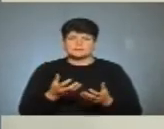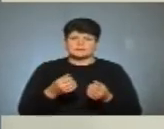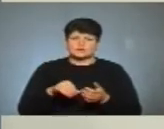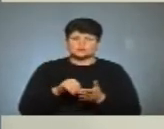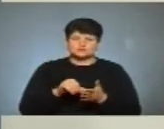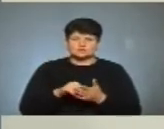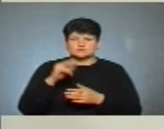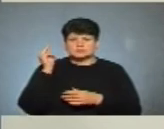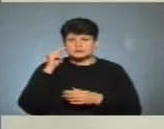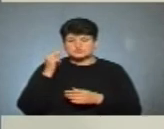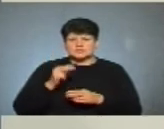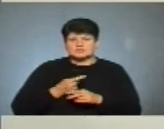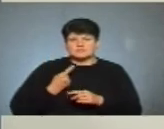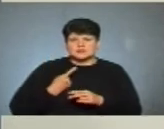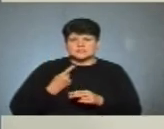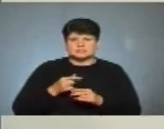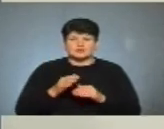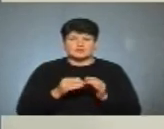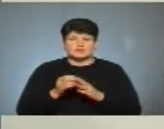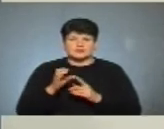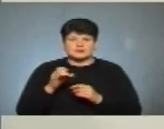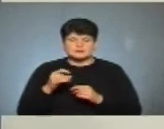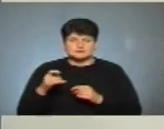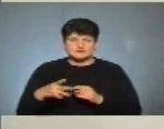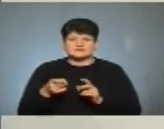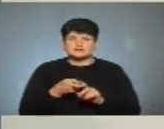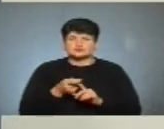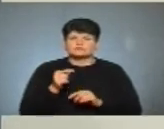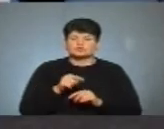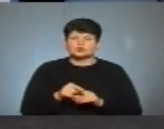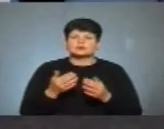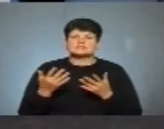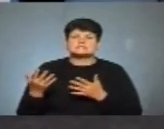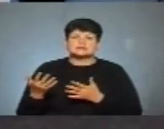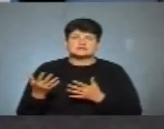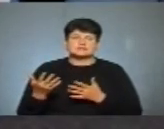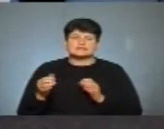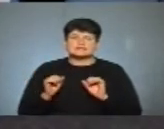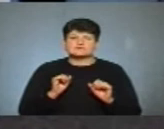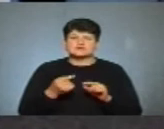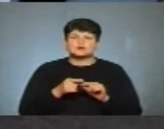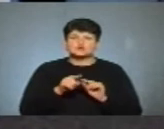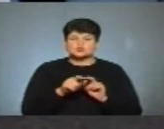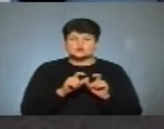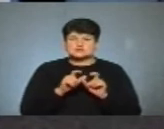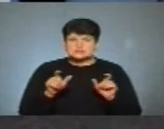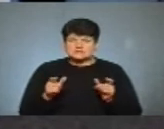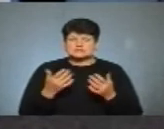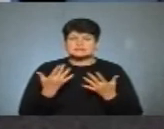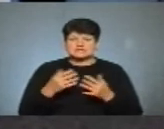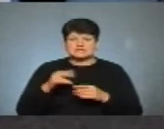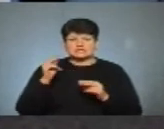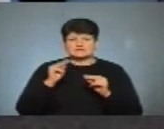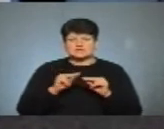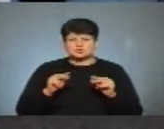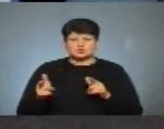участь у навчанні у майстер-класах. Ну, в залежності від того, наскільки керівник цього закладу, наскільки викладачі